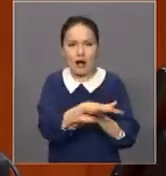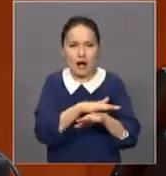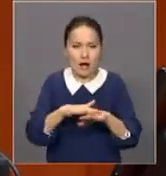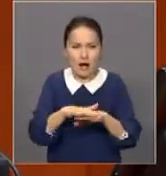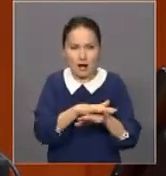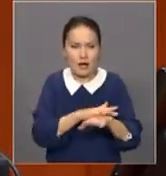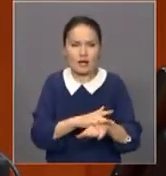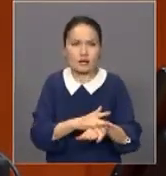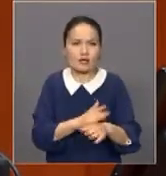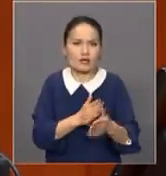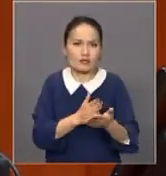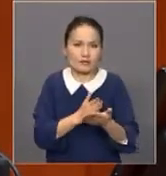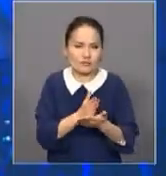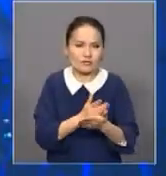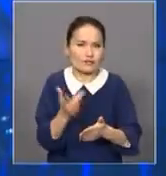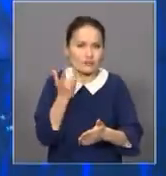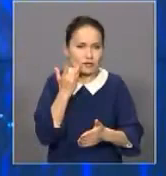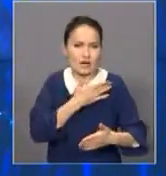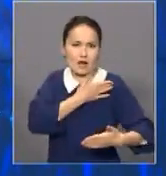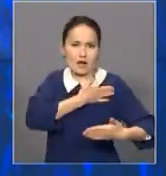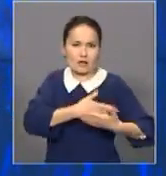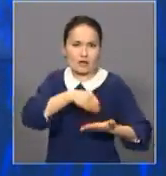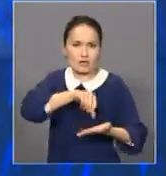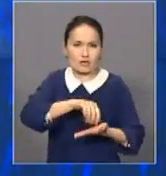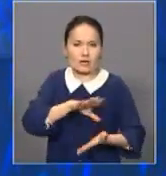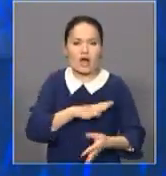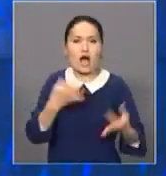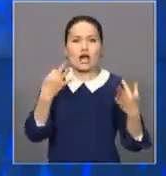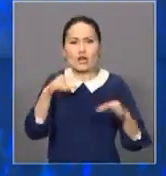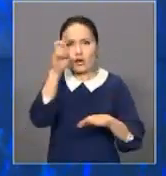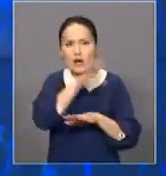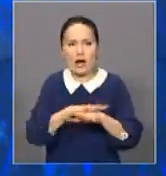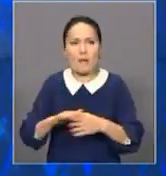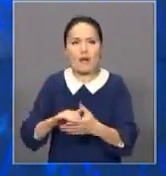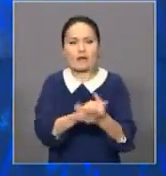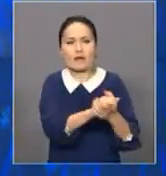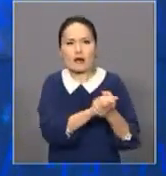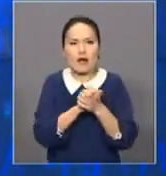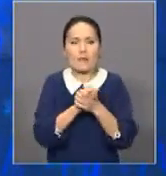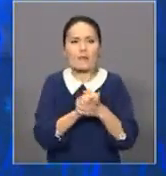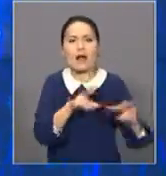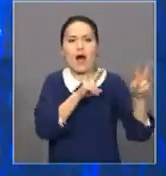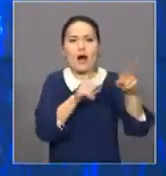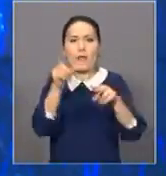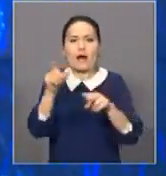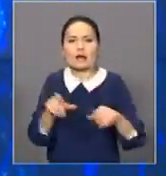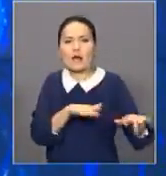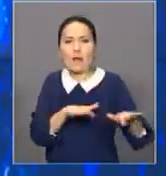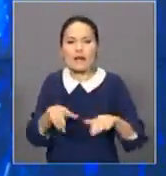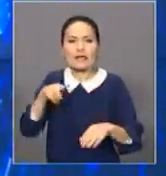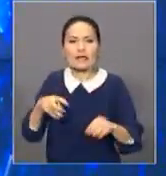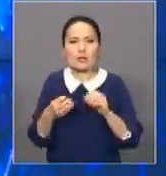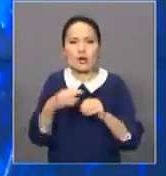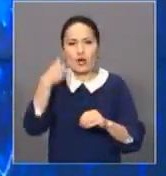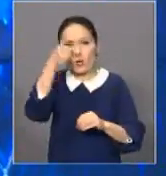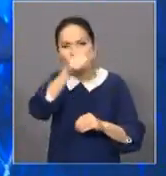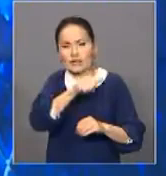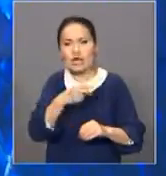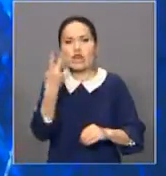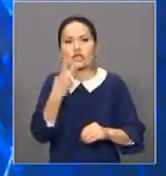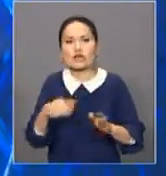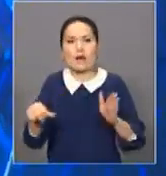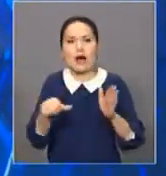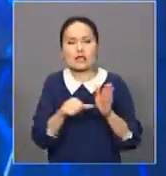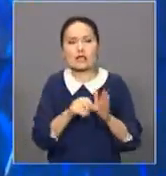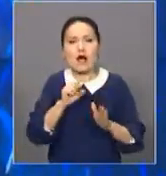анық аңғартты. Тәуелсіз мемлекеттер достастығының байқаушылар миссиясы 2015 жылдың 26